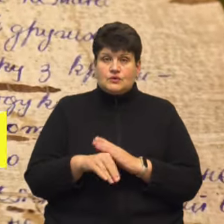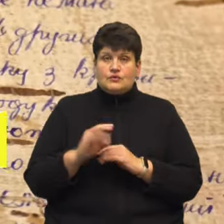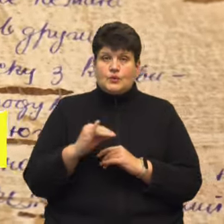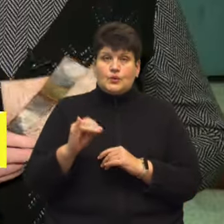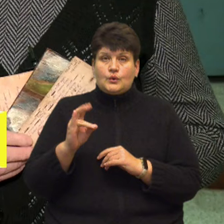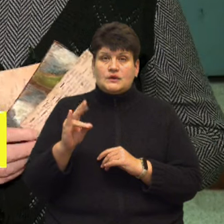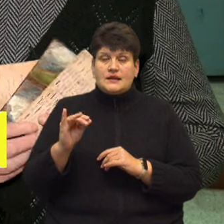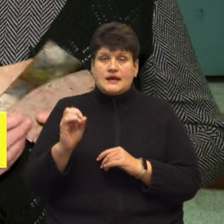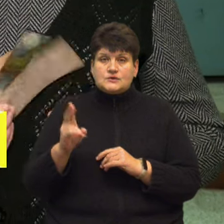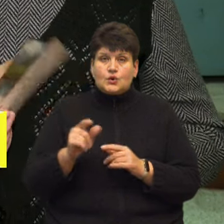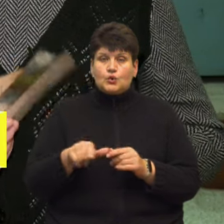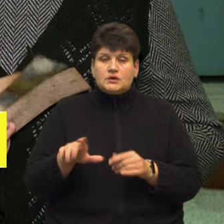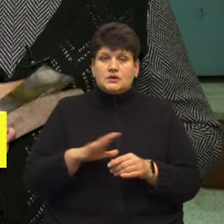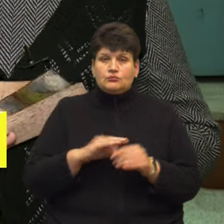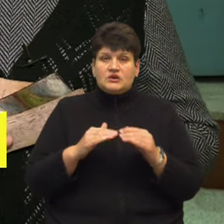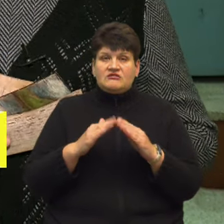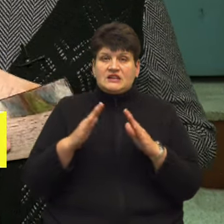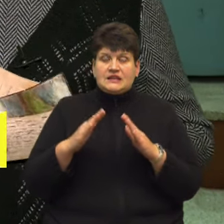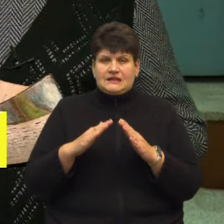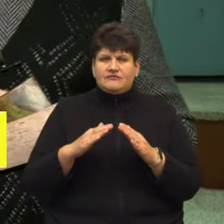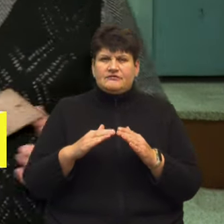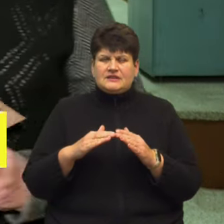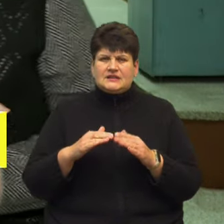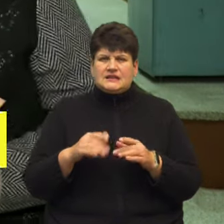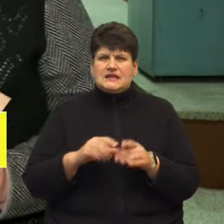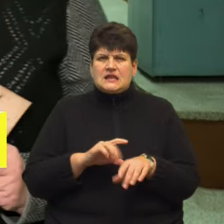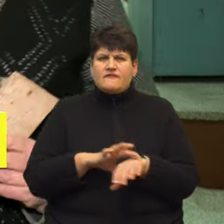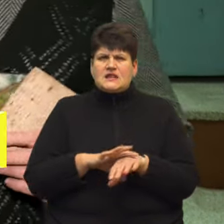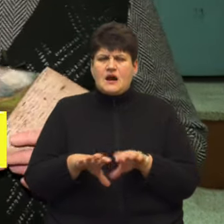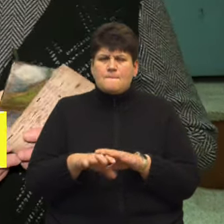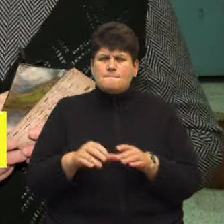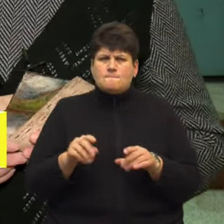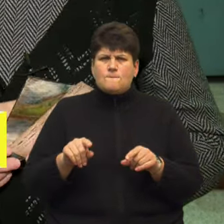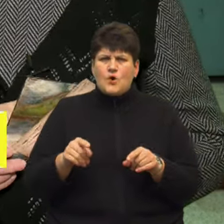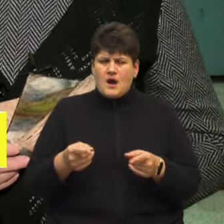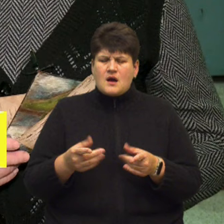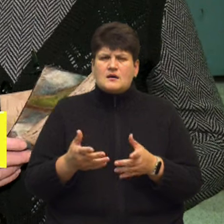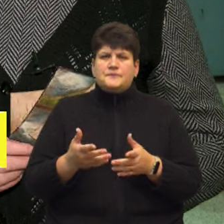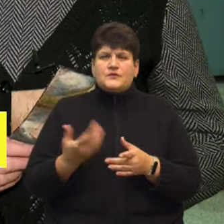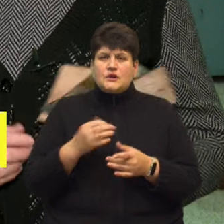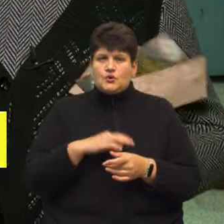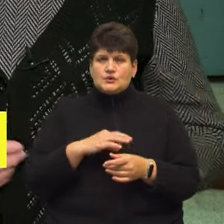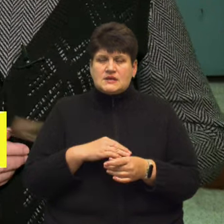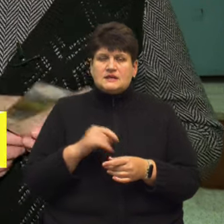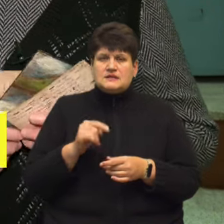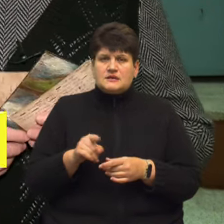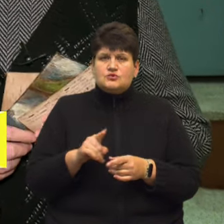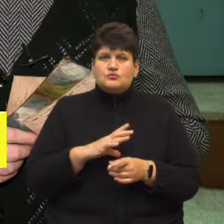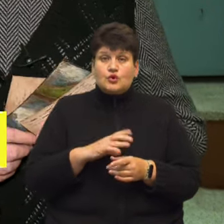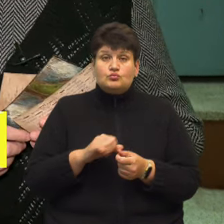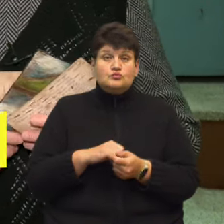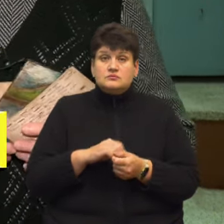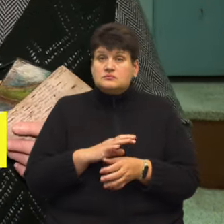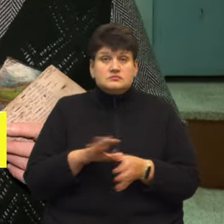перебували в таборах, користувалися цією берестою. Тому що це пов'язано було з тим, що паперу не